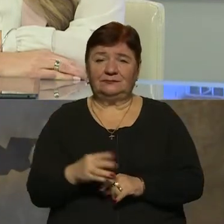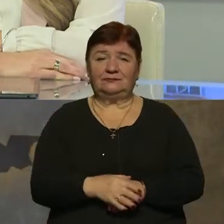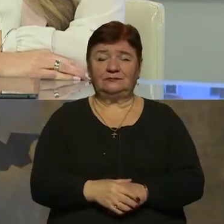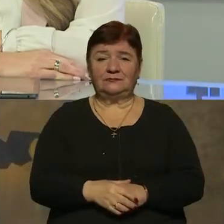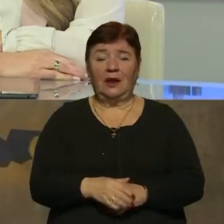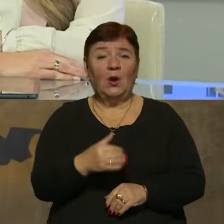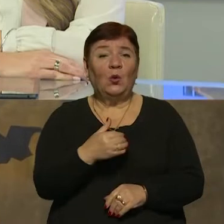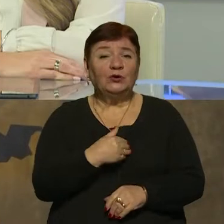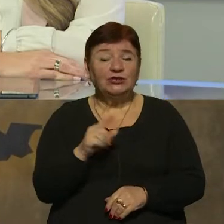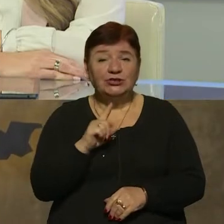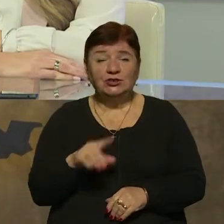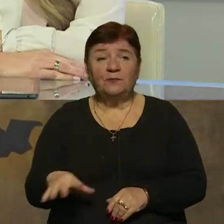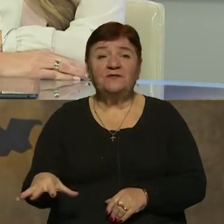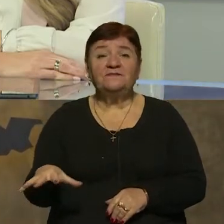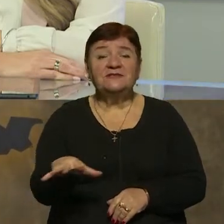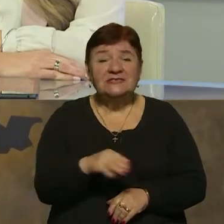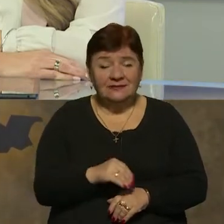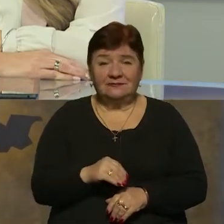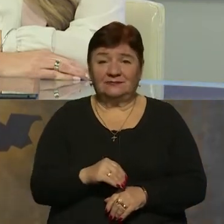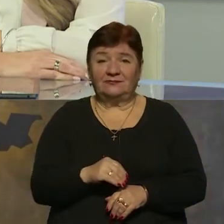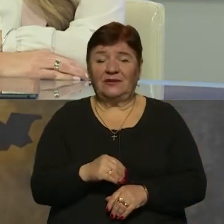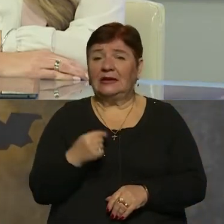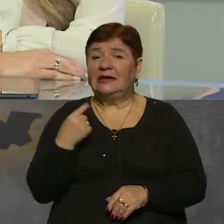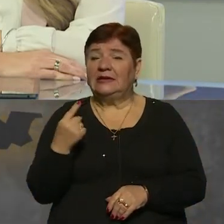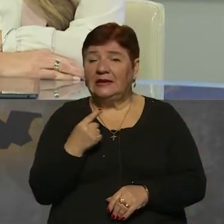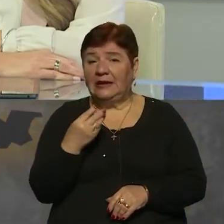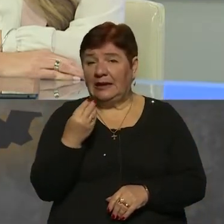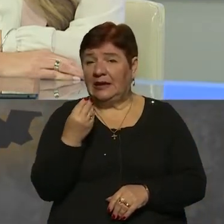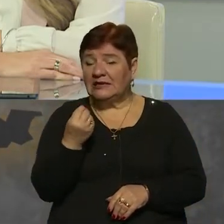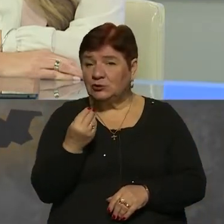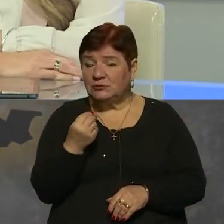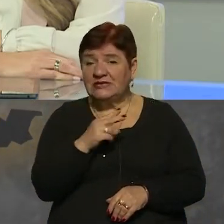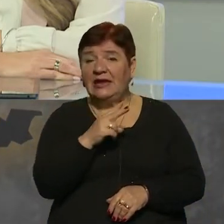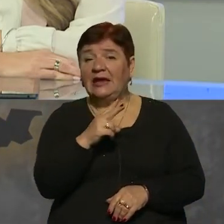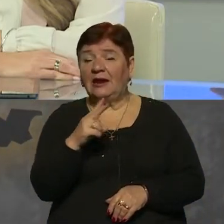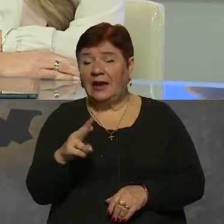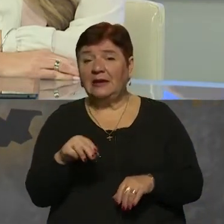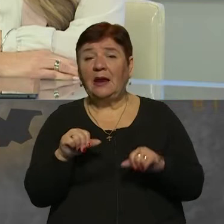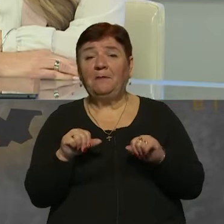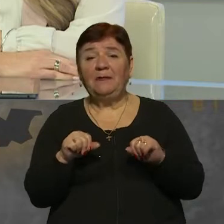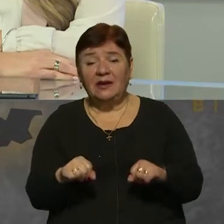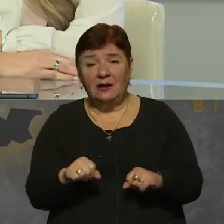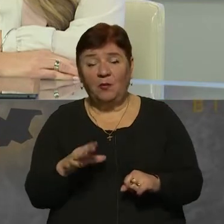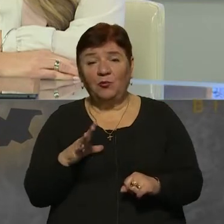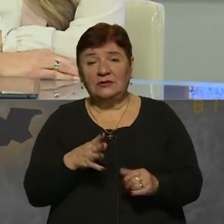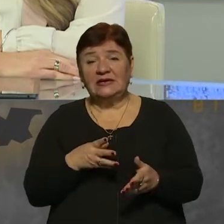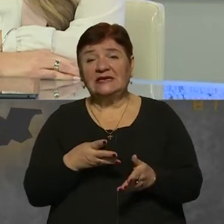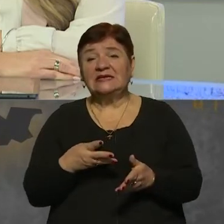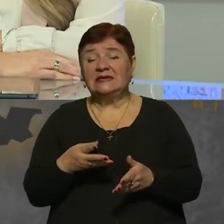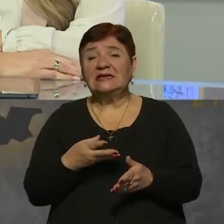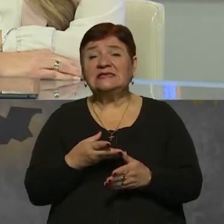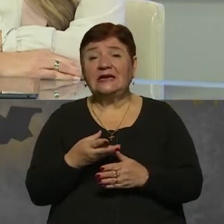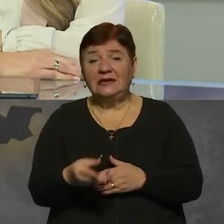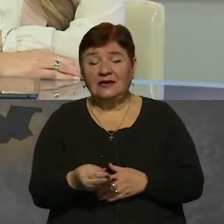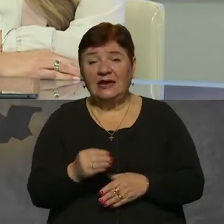Хочеться, щоб всі. Єдиний ресурс, який міг бути задіяним для цього,